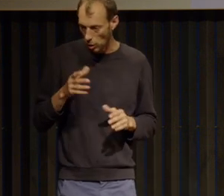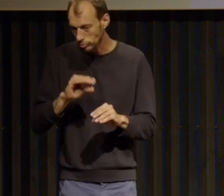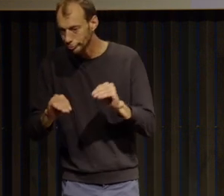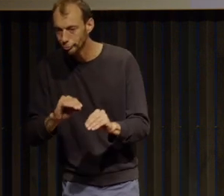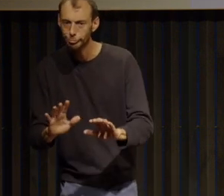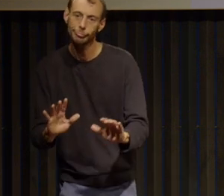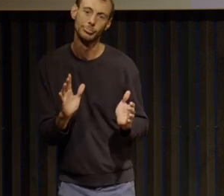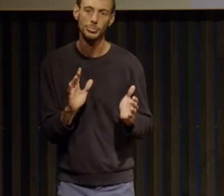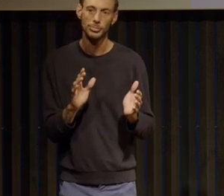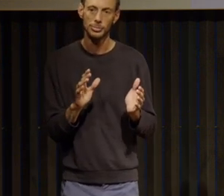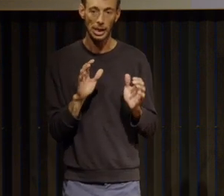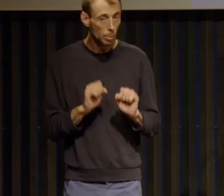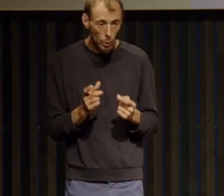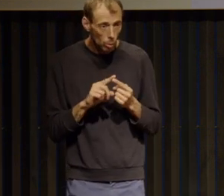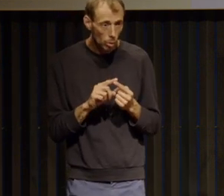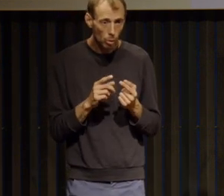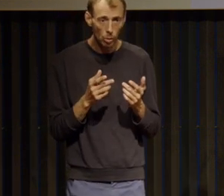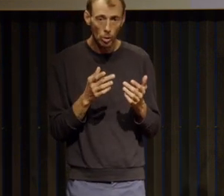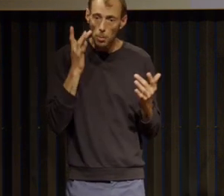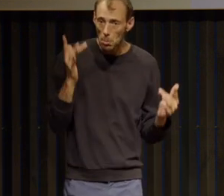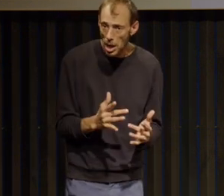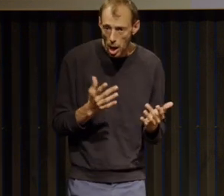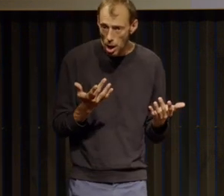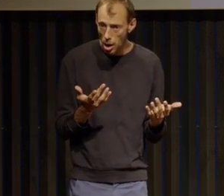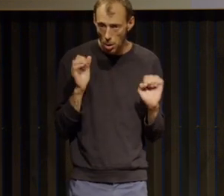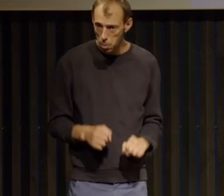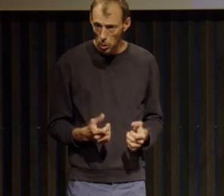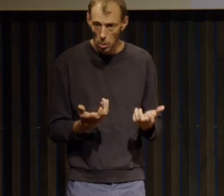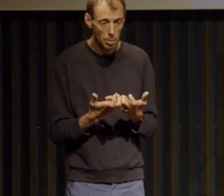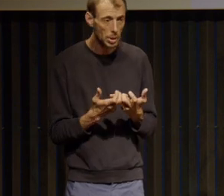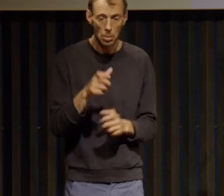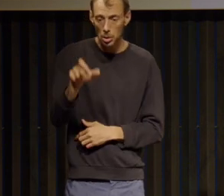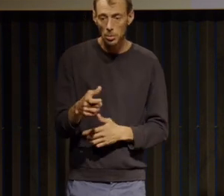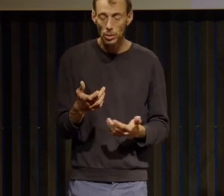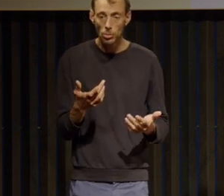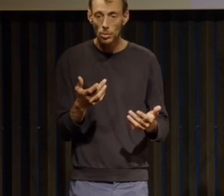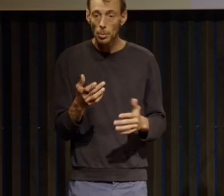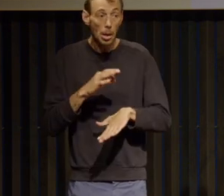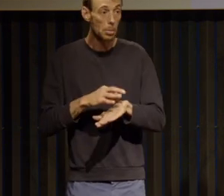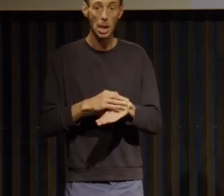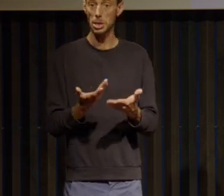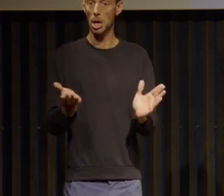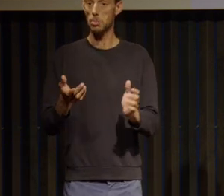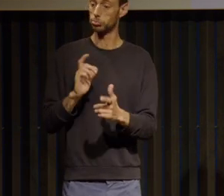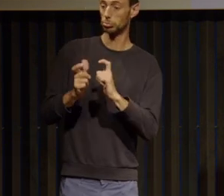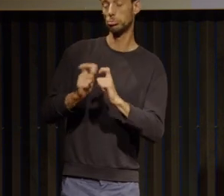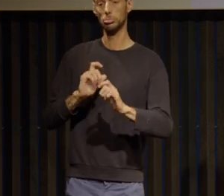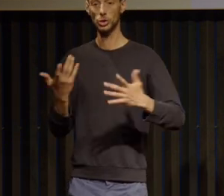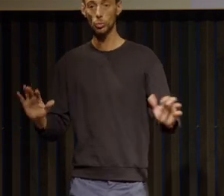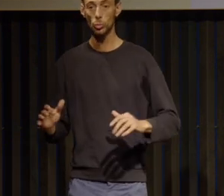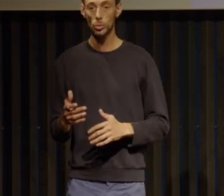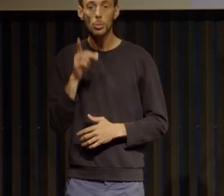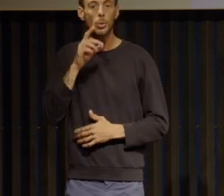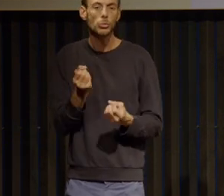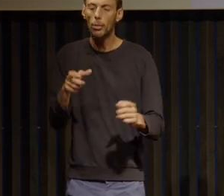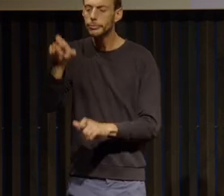sur le fait de désamorcer de parler un petit peu très simplement de la maladie parce que parfois on n pas en parler et donc du coup la personne elle aussi est mal à l'aise parce qu